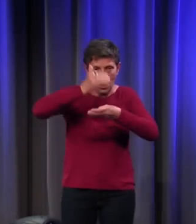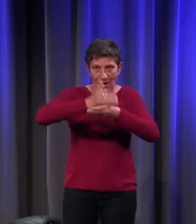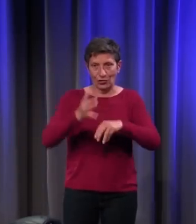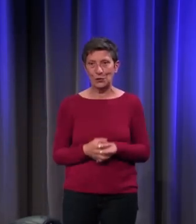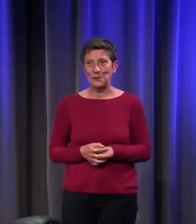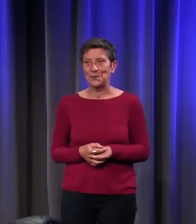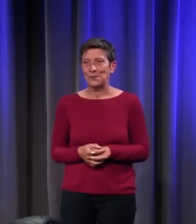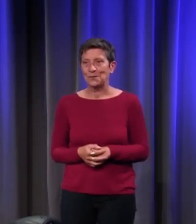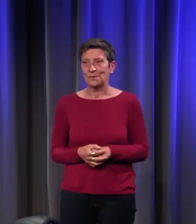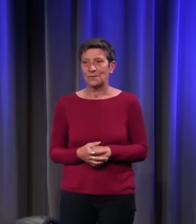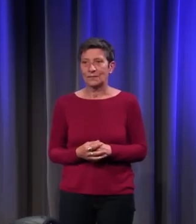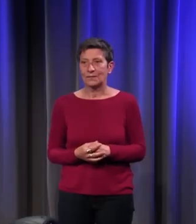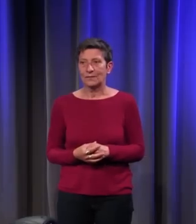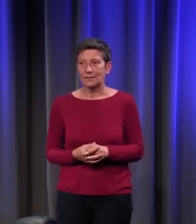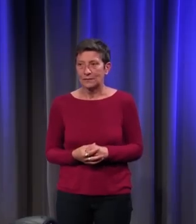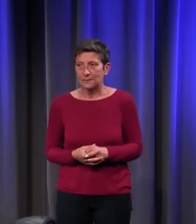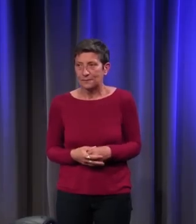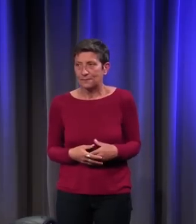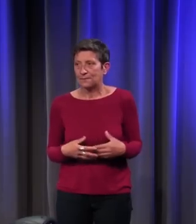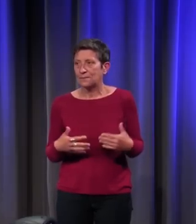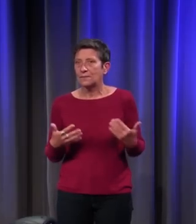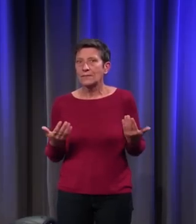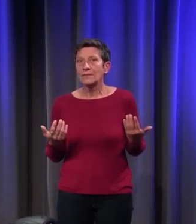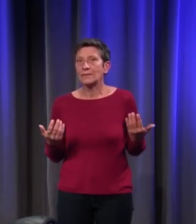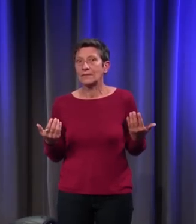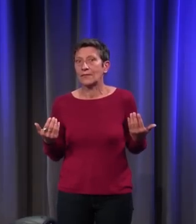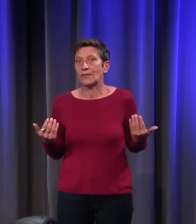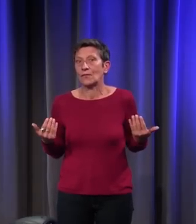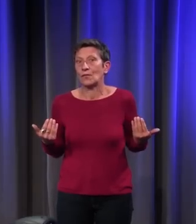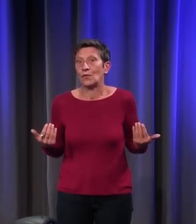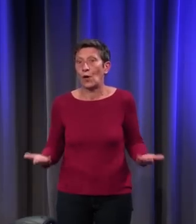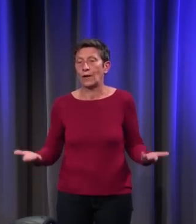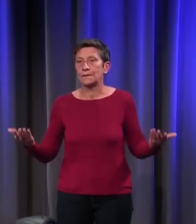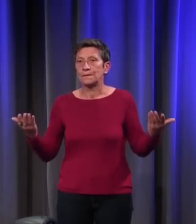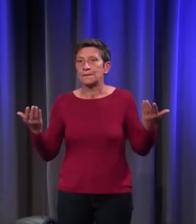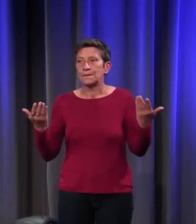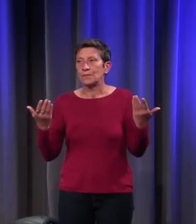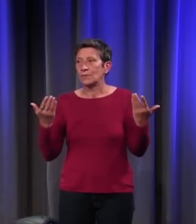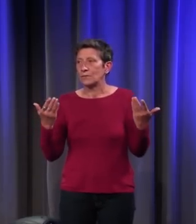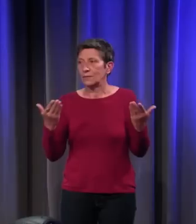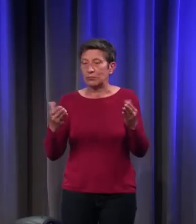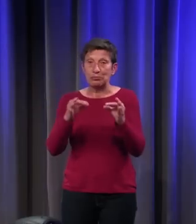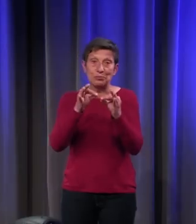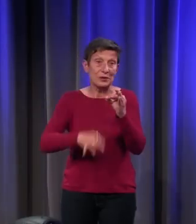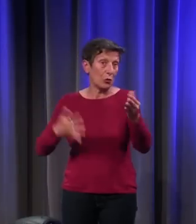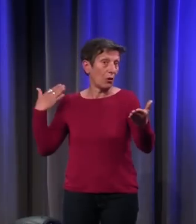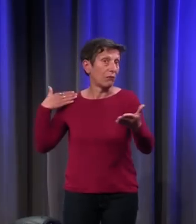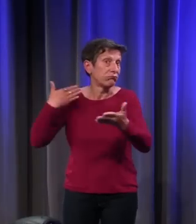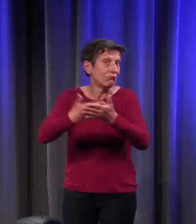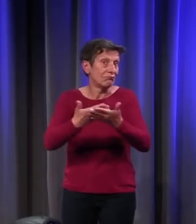ce qui pourrait être, au fond, le bilan de tout ce que je